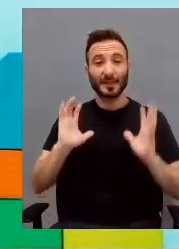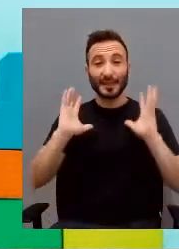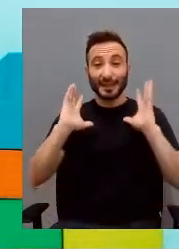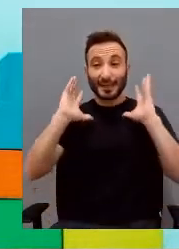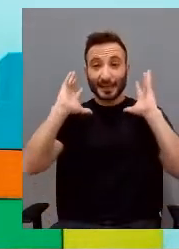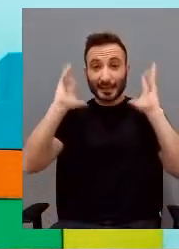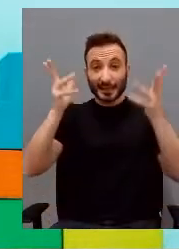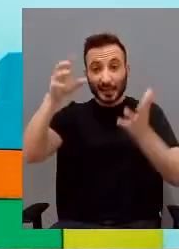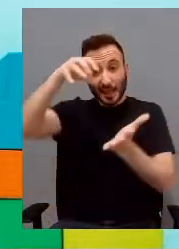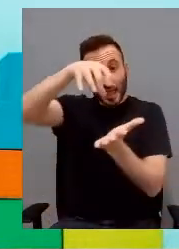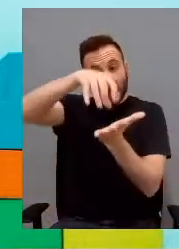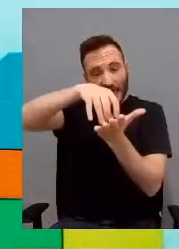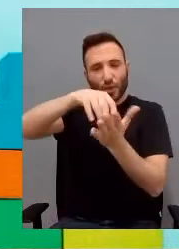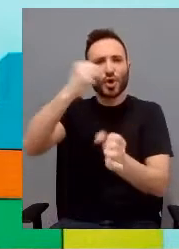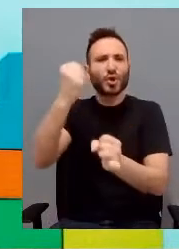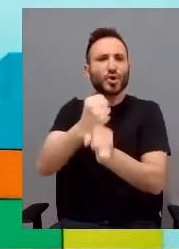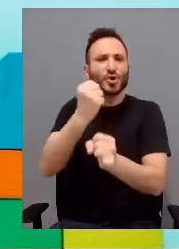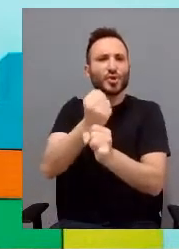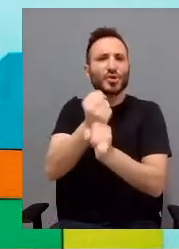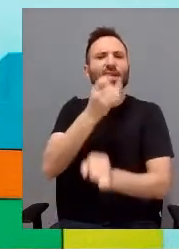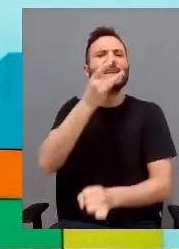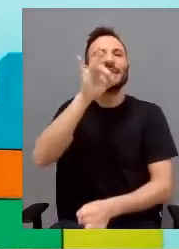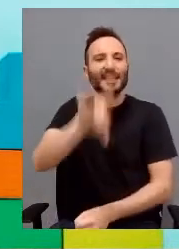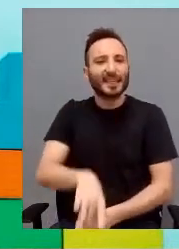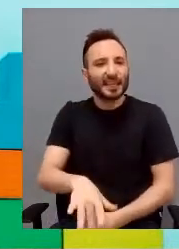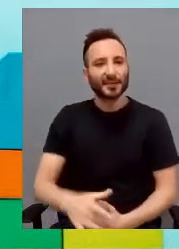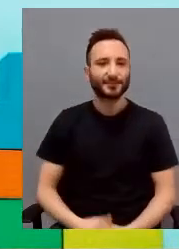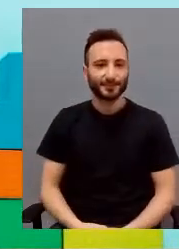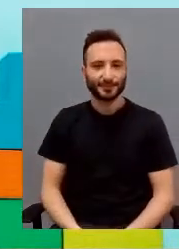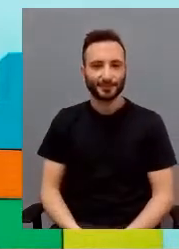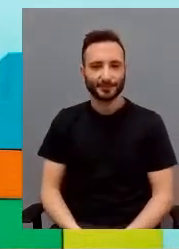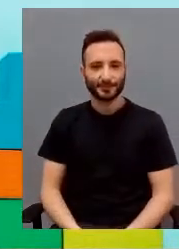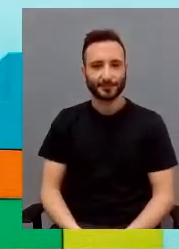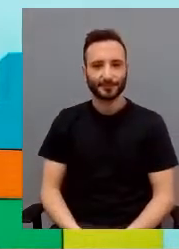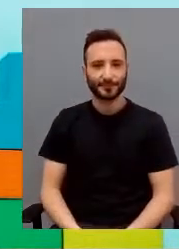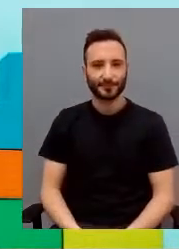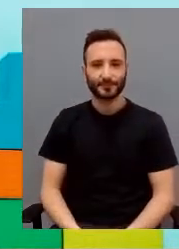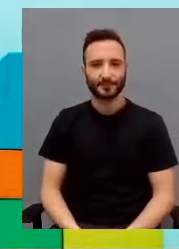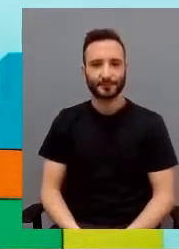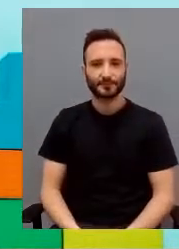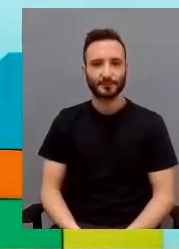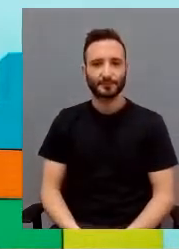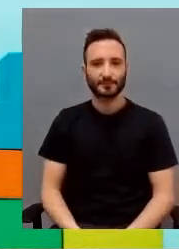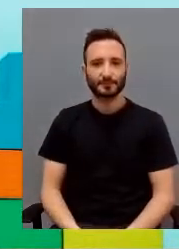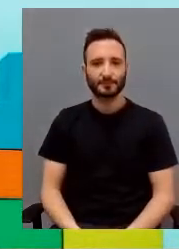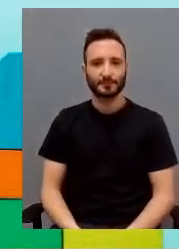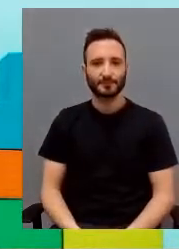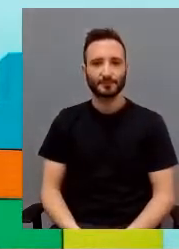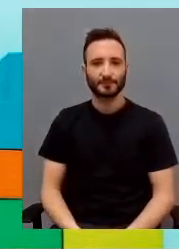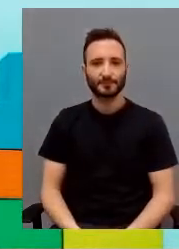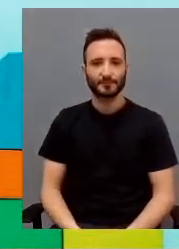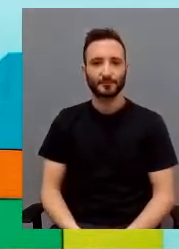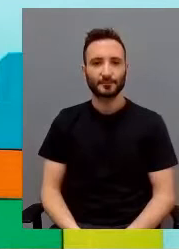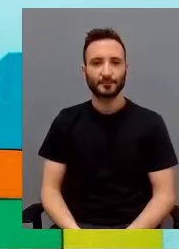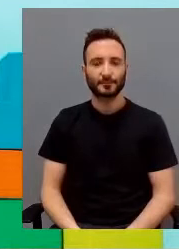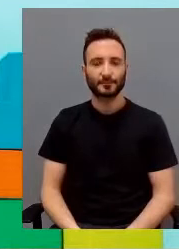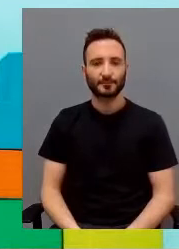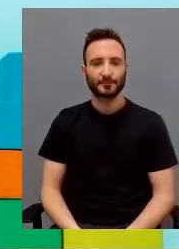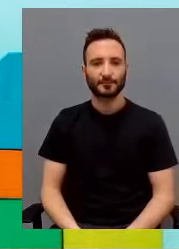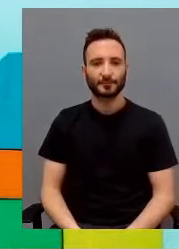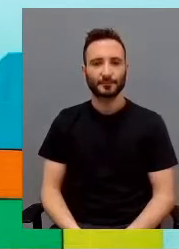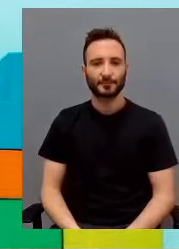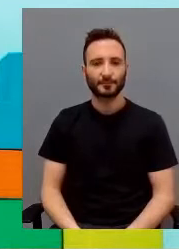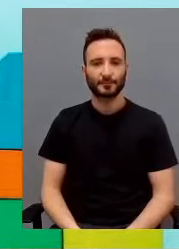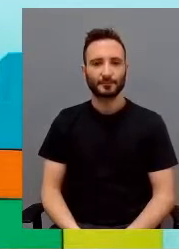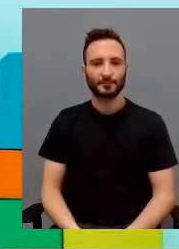È composta da un coordinatore pedagogico, da due medici, uno di medicina generale e uno psichiatra che afferisce al